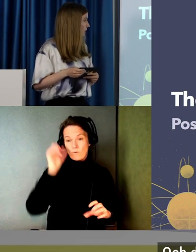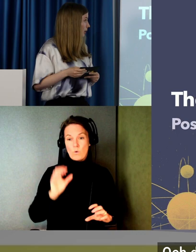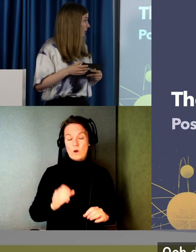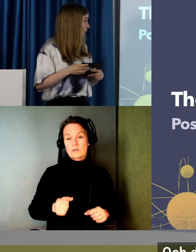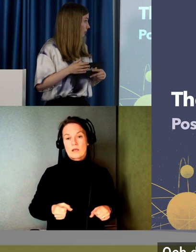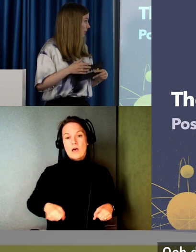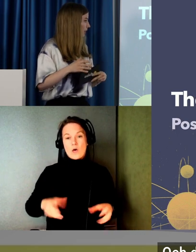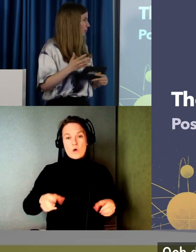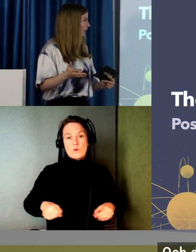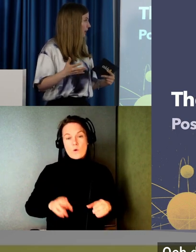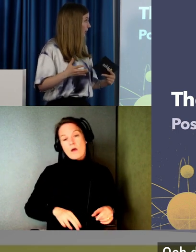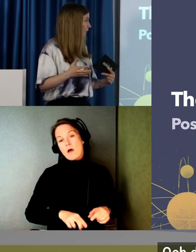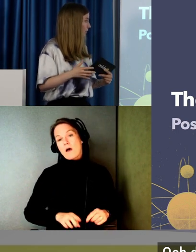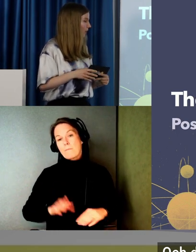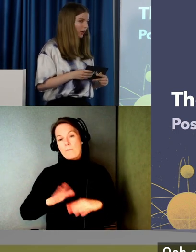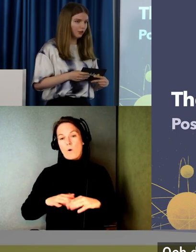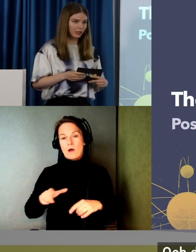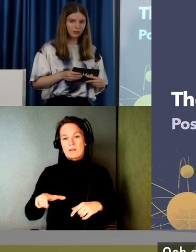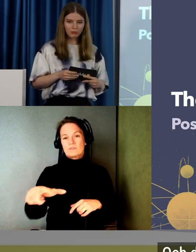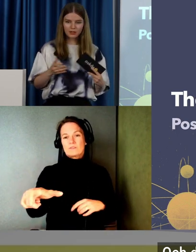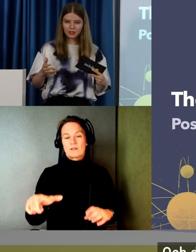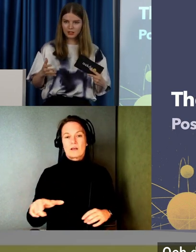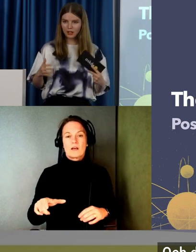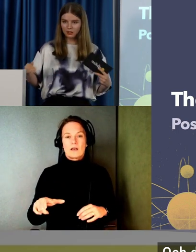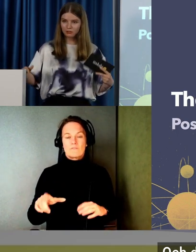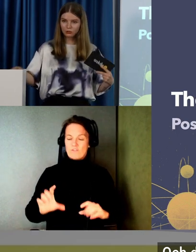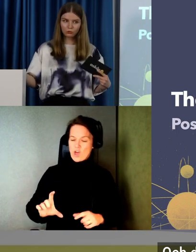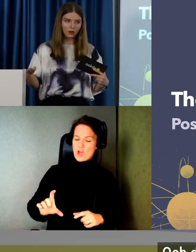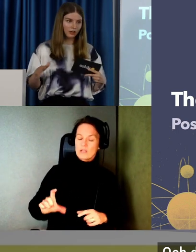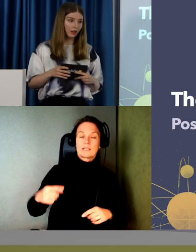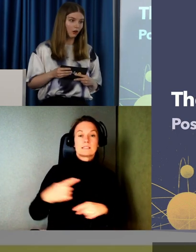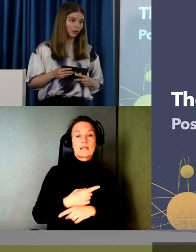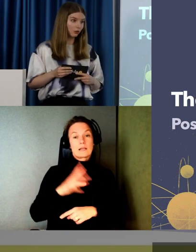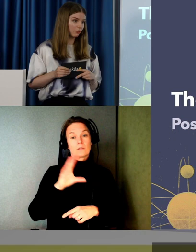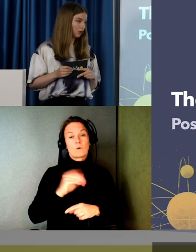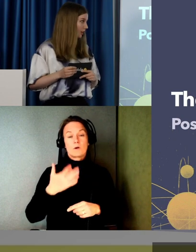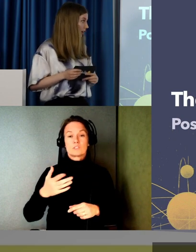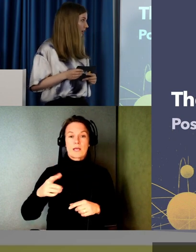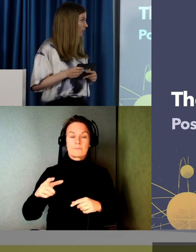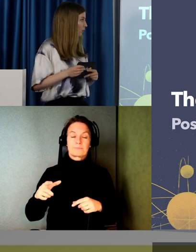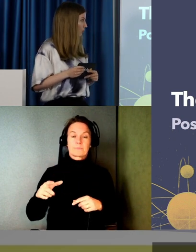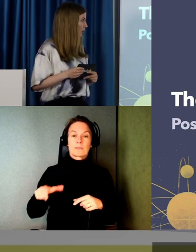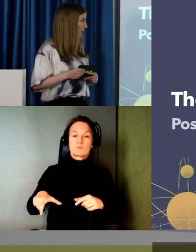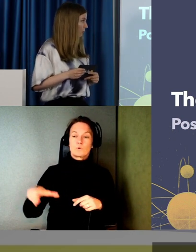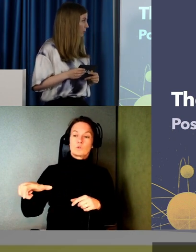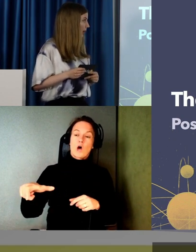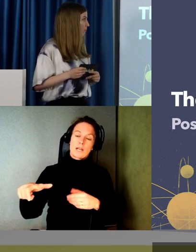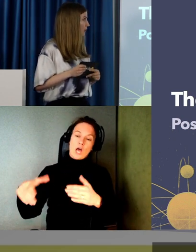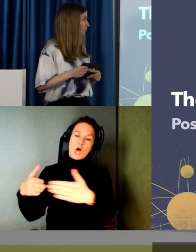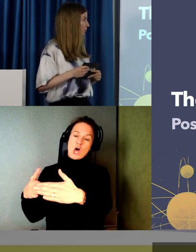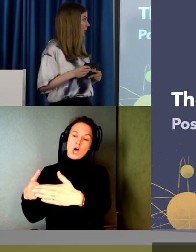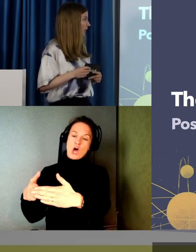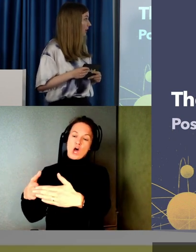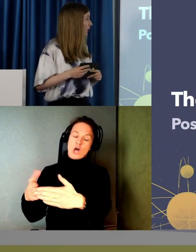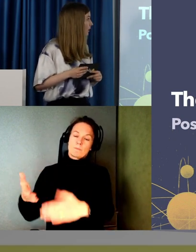Och det som stadsplanerare har fått göra. Är ju att man sänker ner trottoarerna i hörnen. Utav gatorna. Och skapar som små